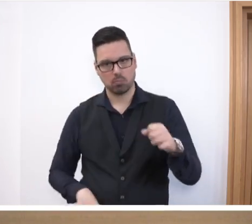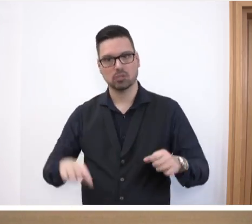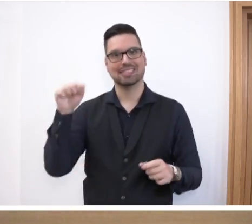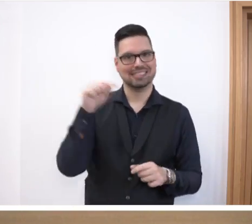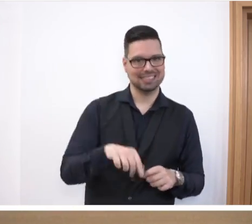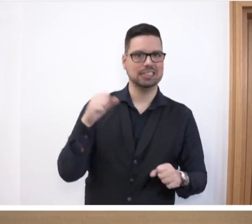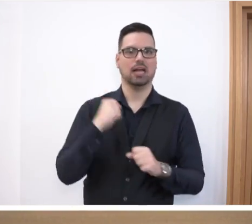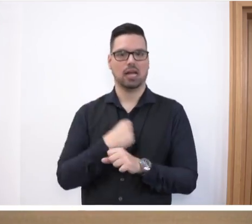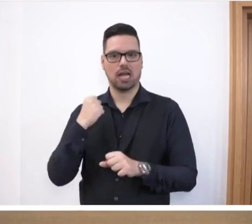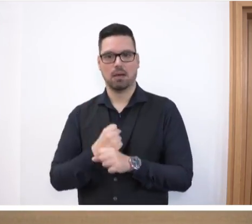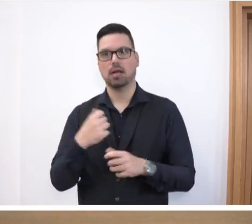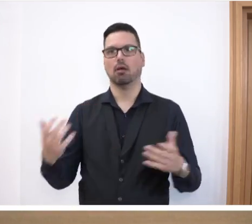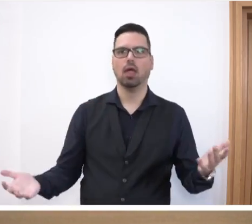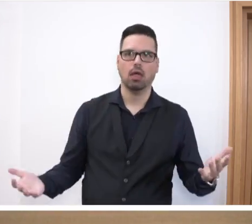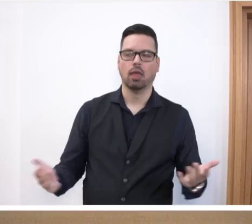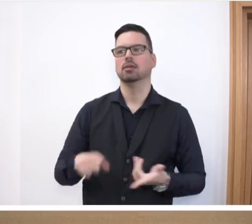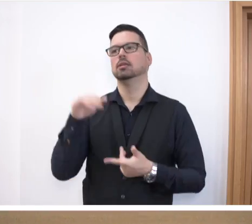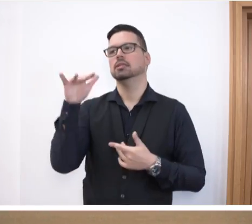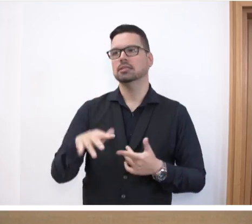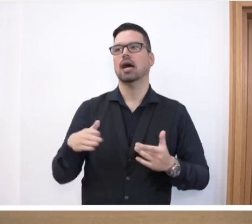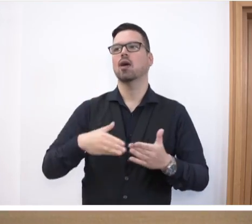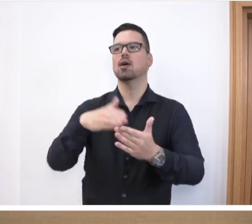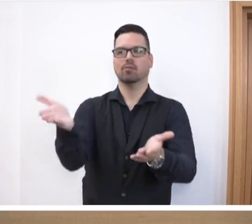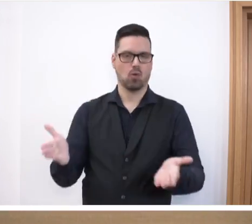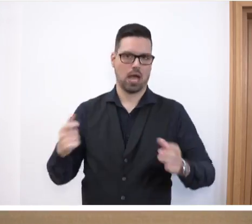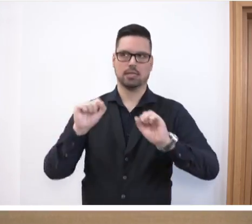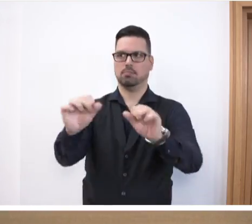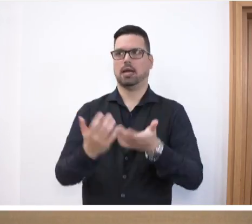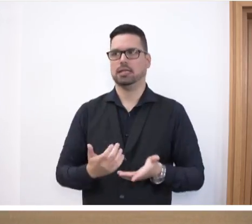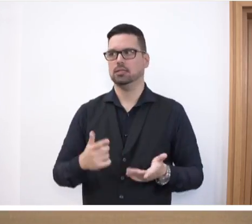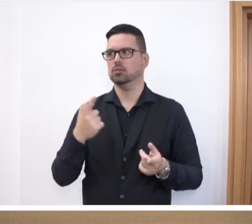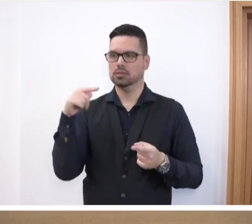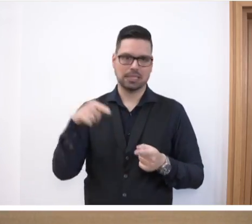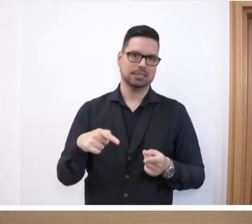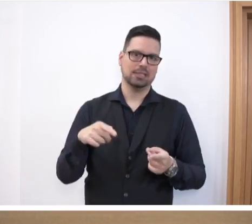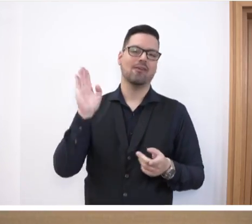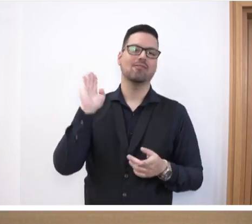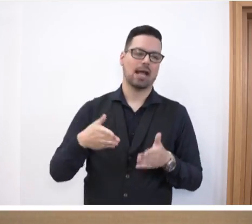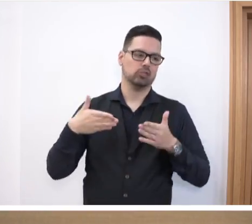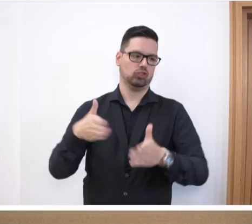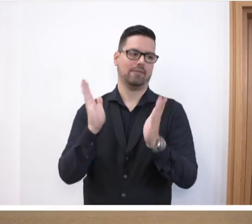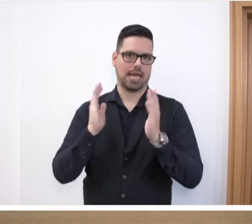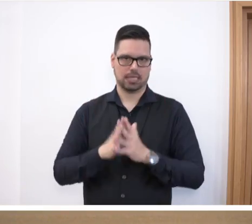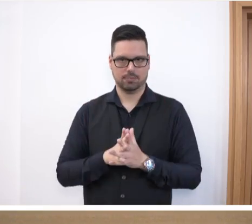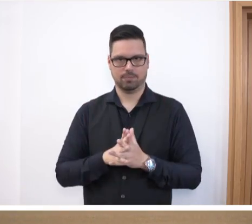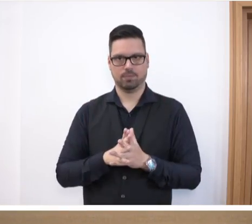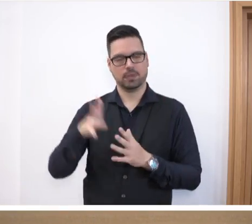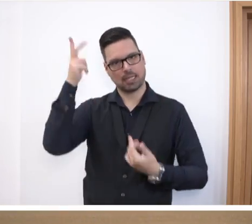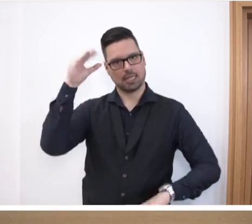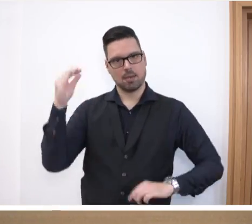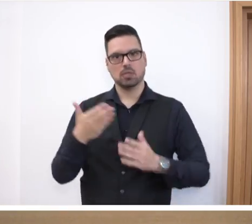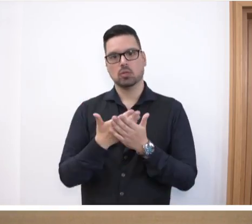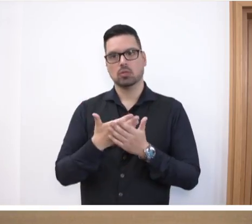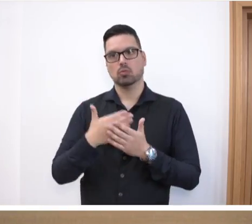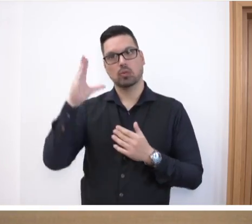arbeiten daran, das voranzubringen und das wäre natürlich genau der falsche Weg. Meine sehr verehrten